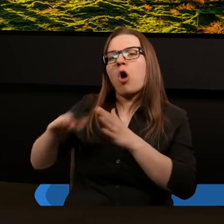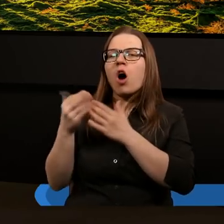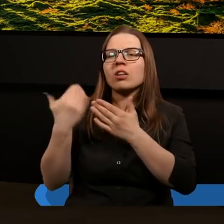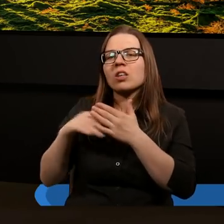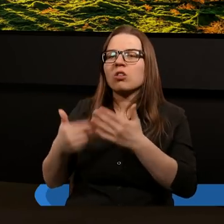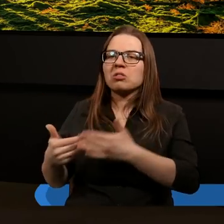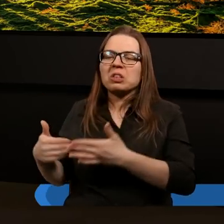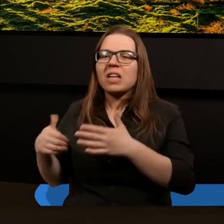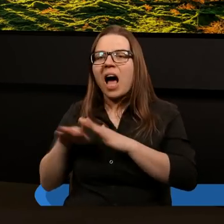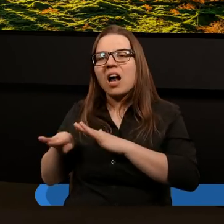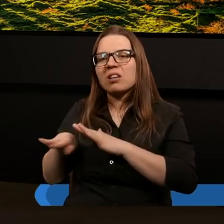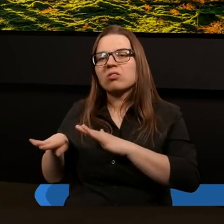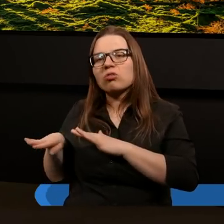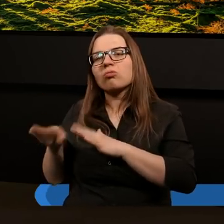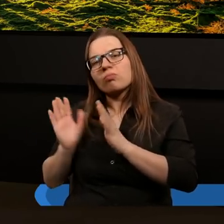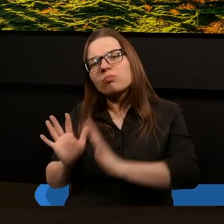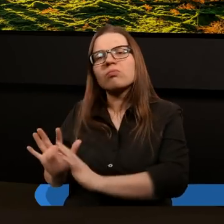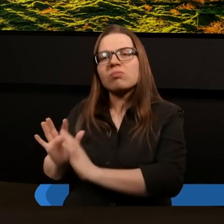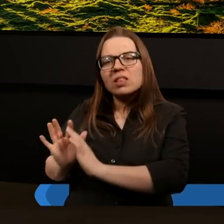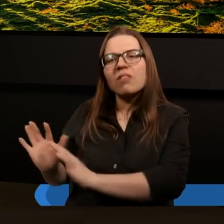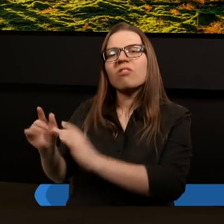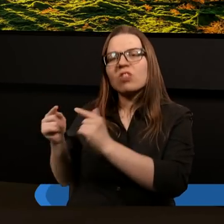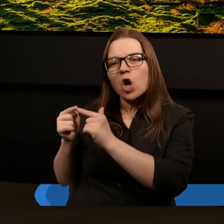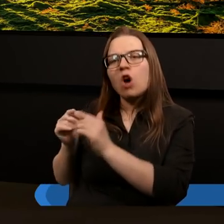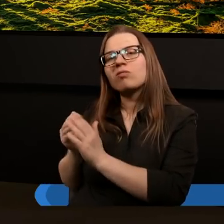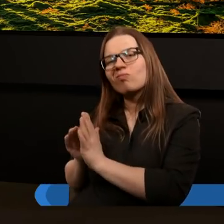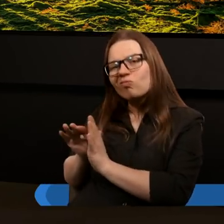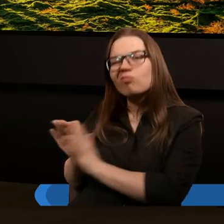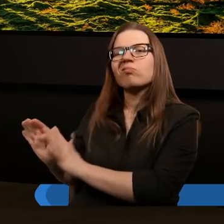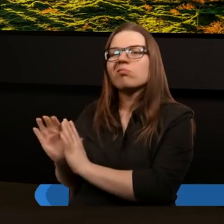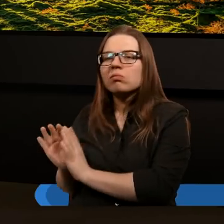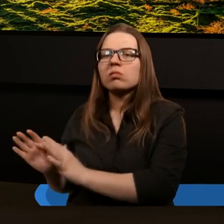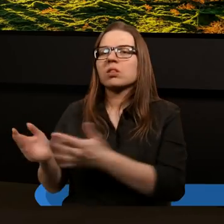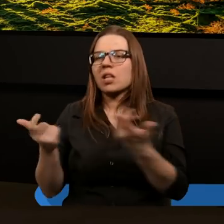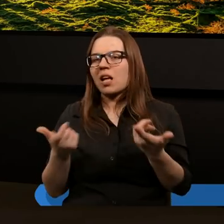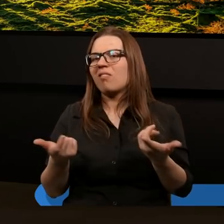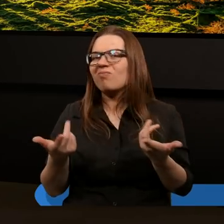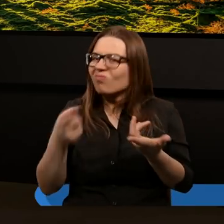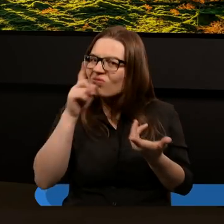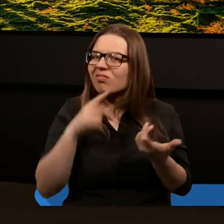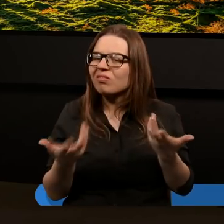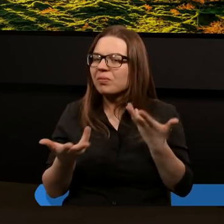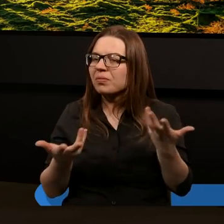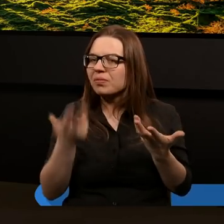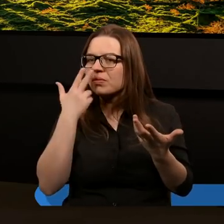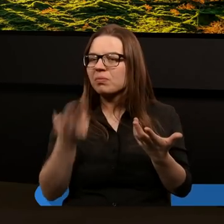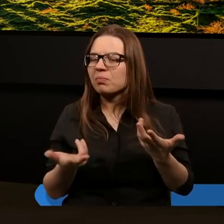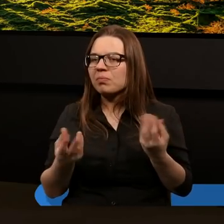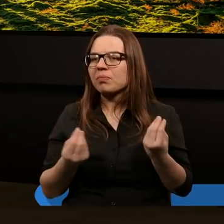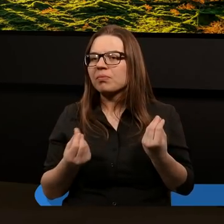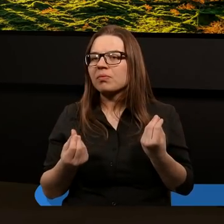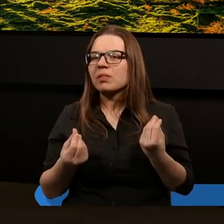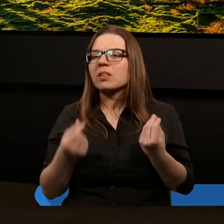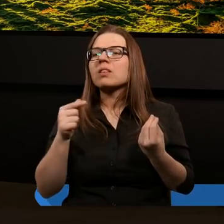Ofiara krzyża w kącie. Ofiara jest dokonywana na ołtarzu w Kościołach.